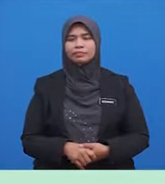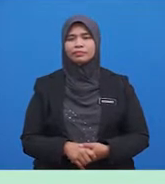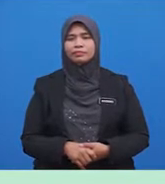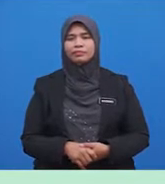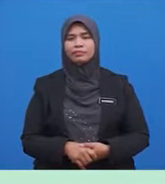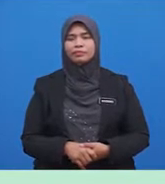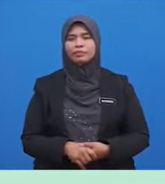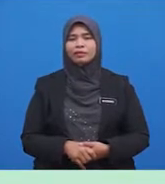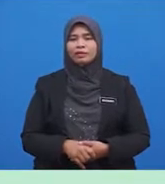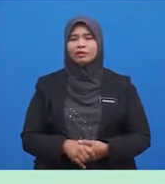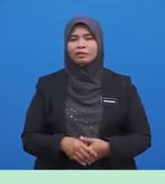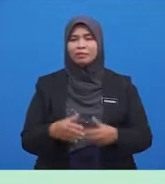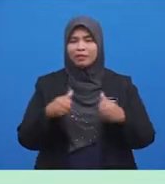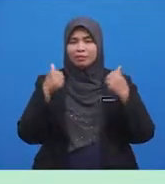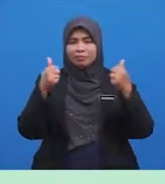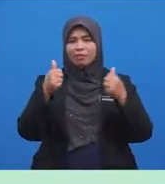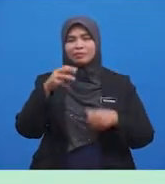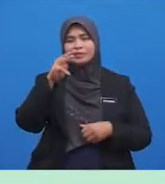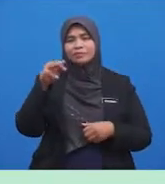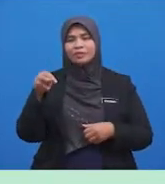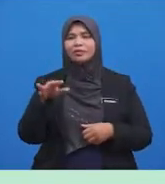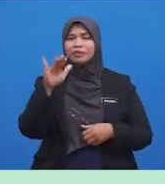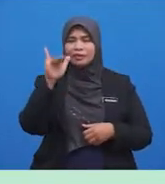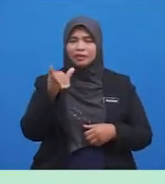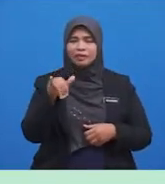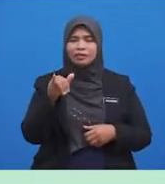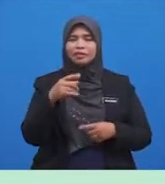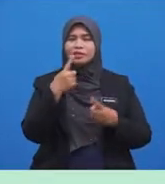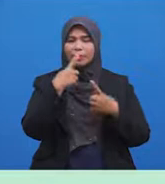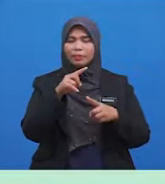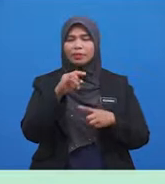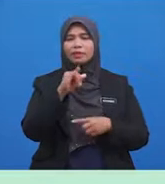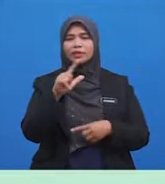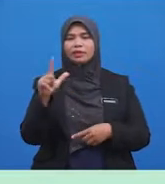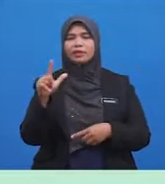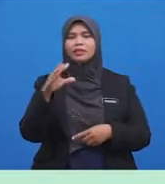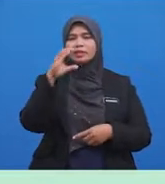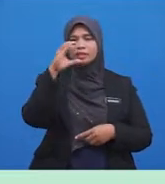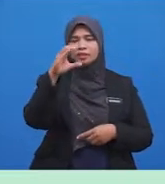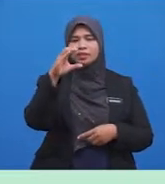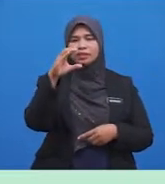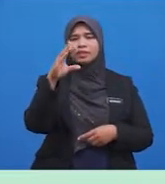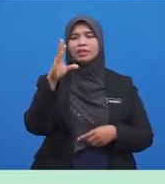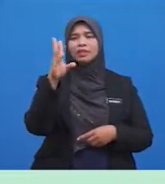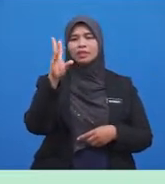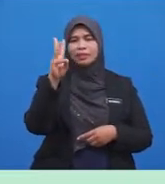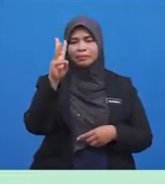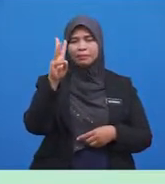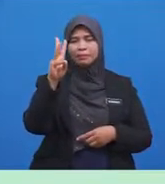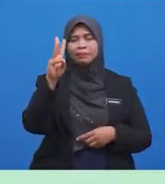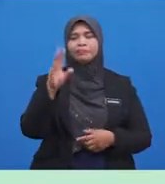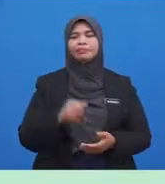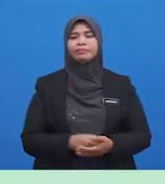Wah Hebat Murid-murid Ya Jawapan Dia C 6